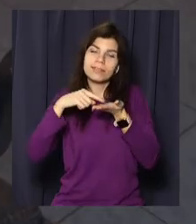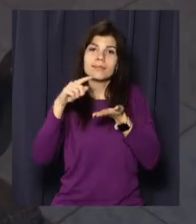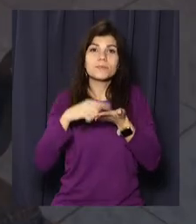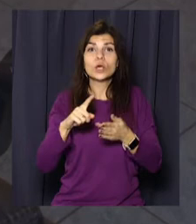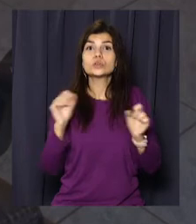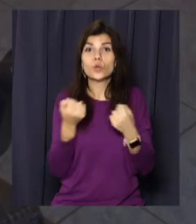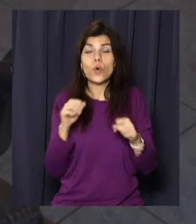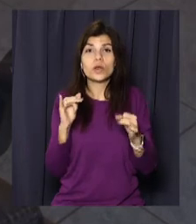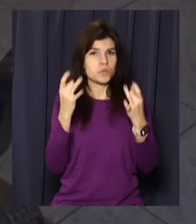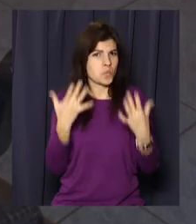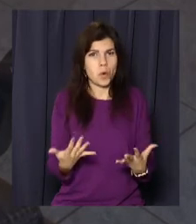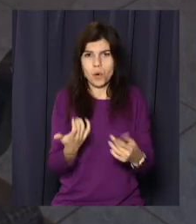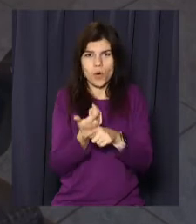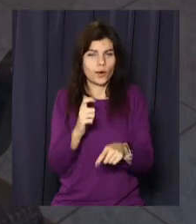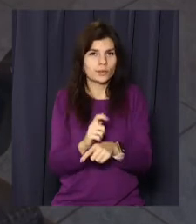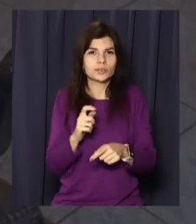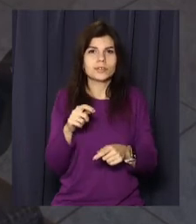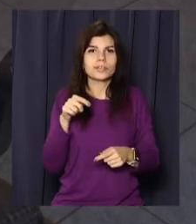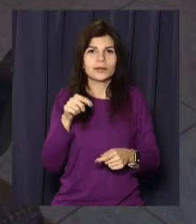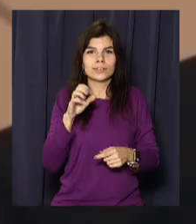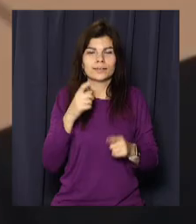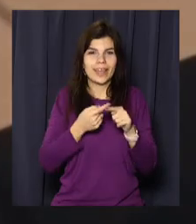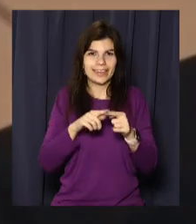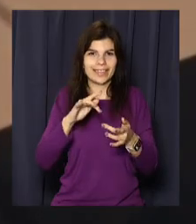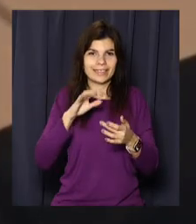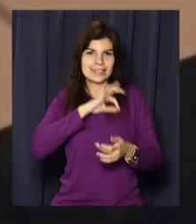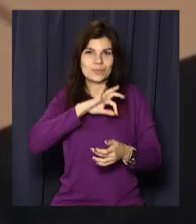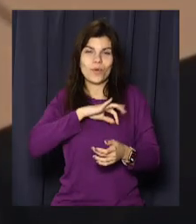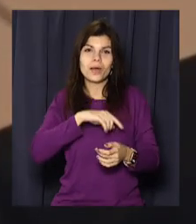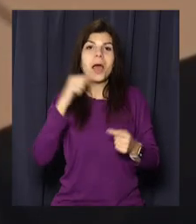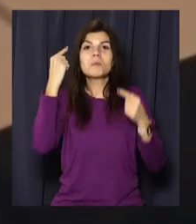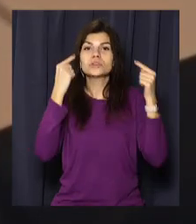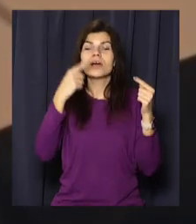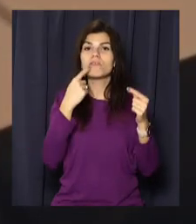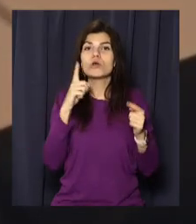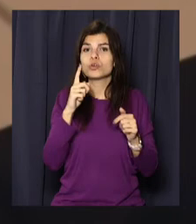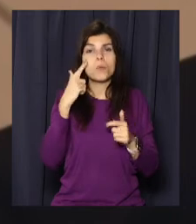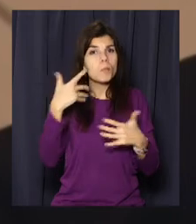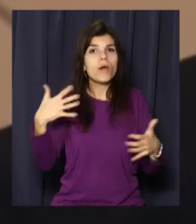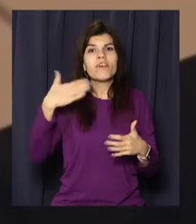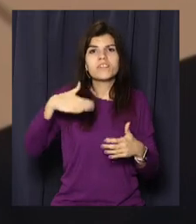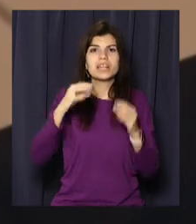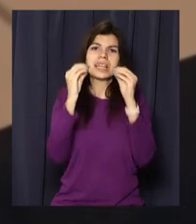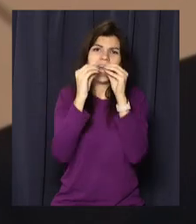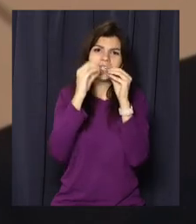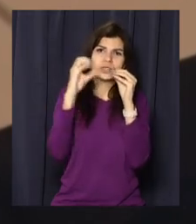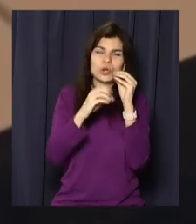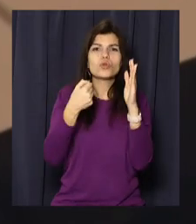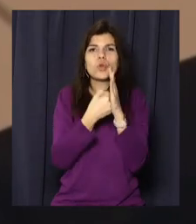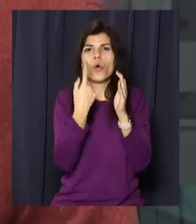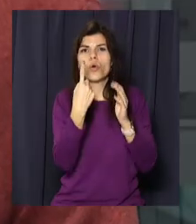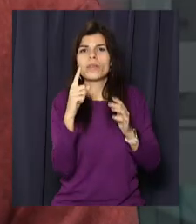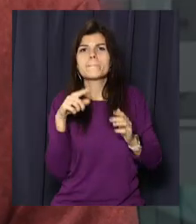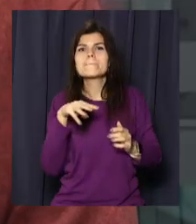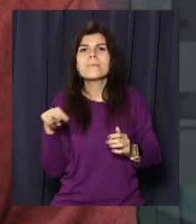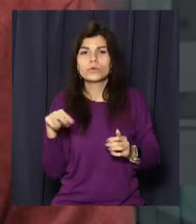Швидкість та простота – головні переваги цієї соцмережі, кажуть психологи. Середня тривалість відео – від 10 секунд до хвилини.